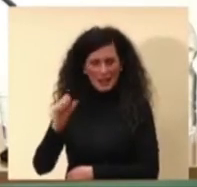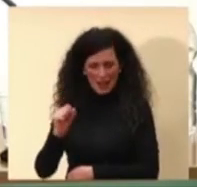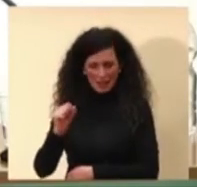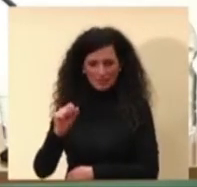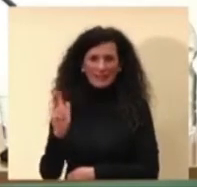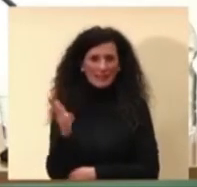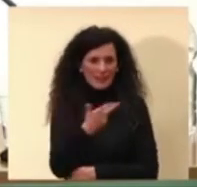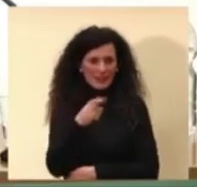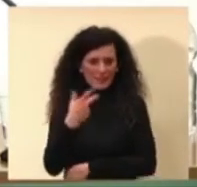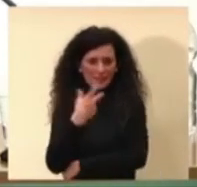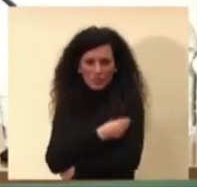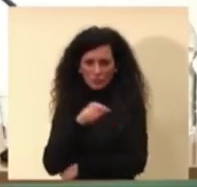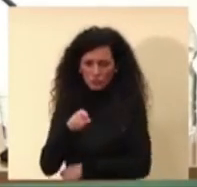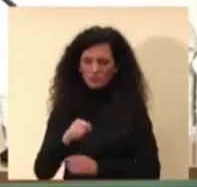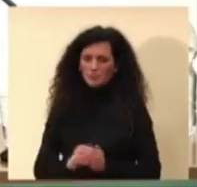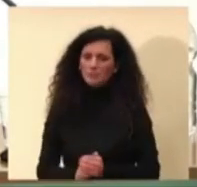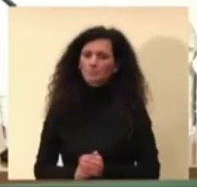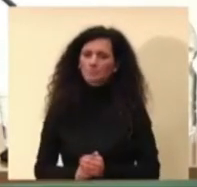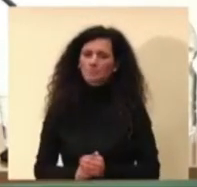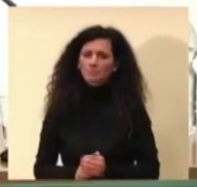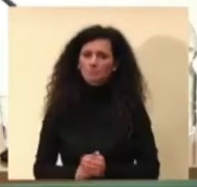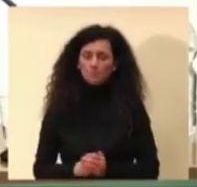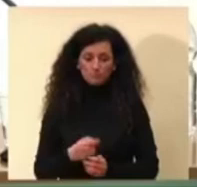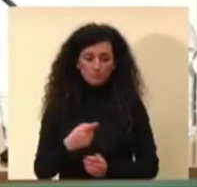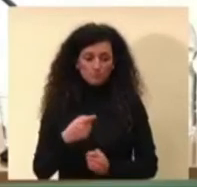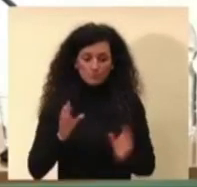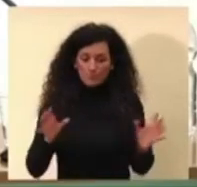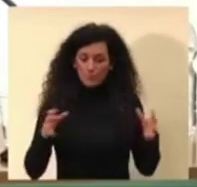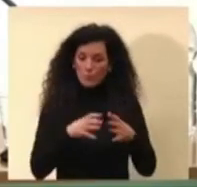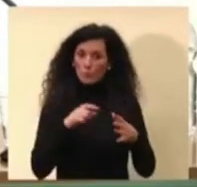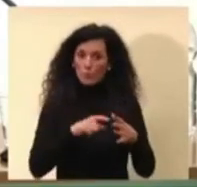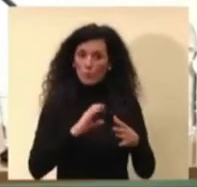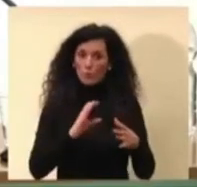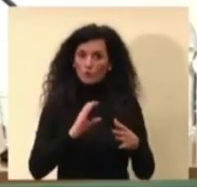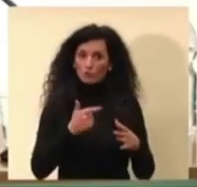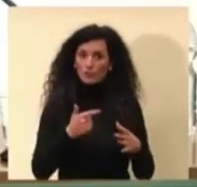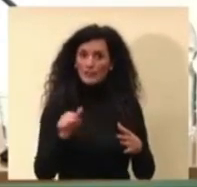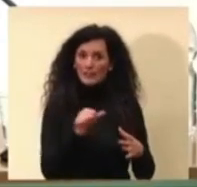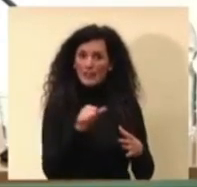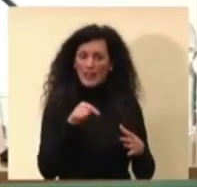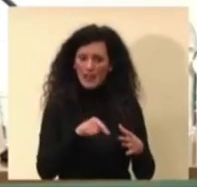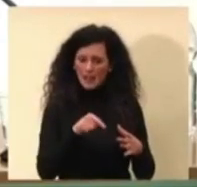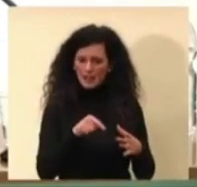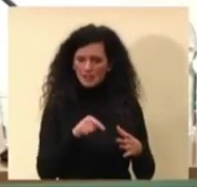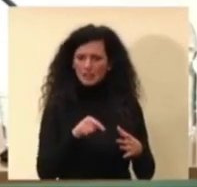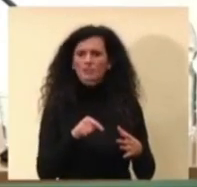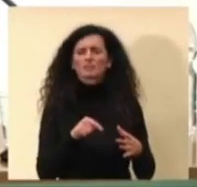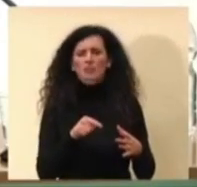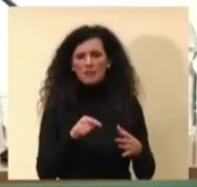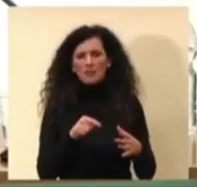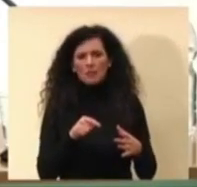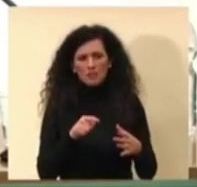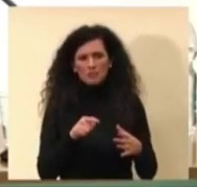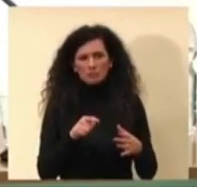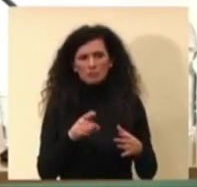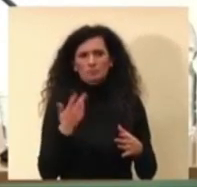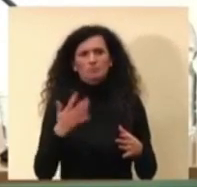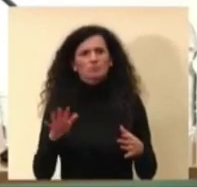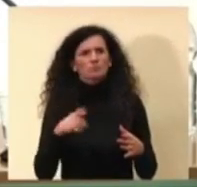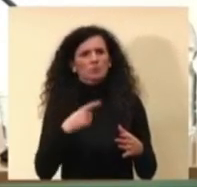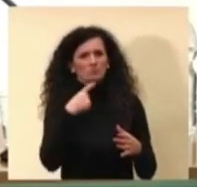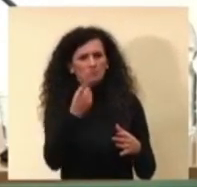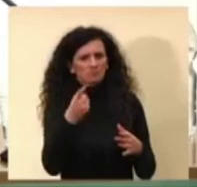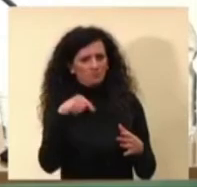Il CTS, se ne è anche marginalmente menzionato oggi, è